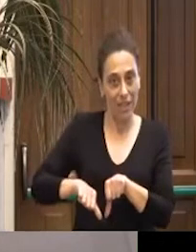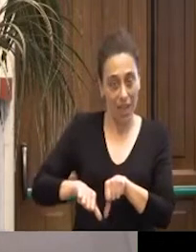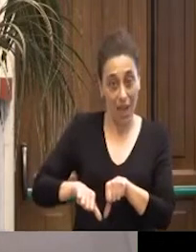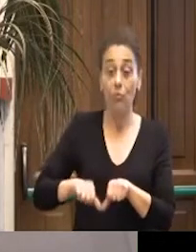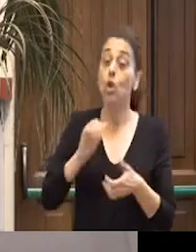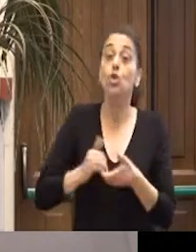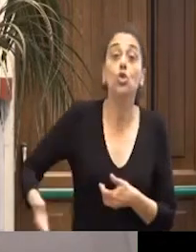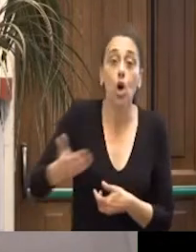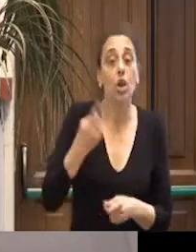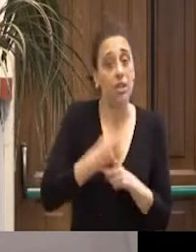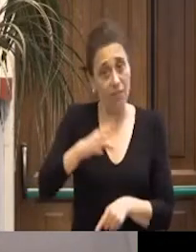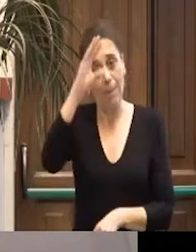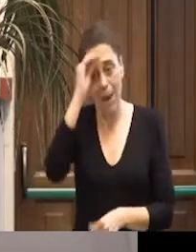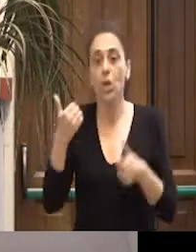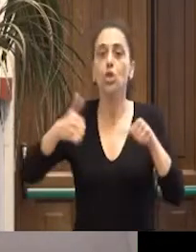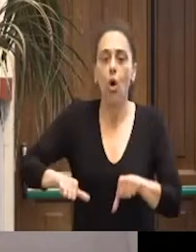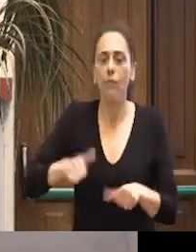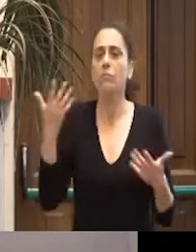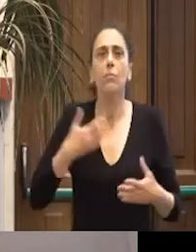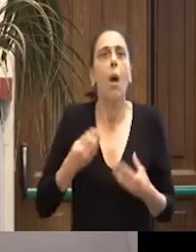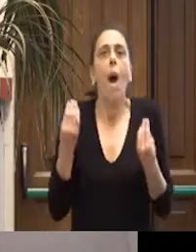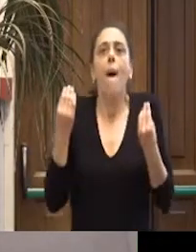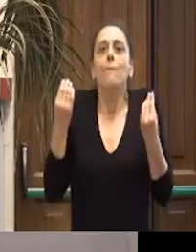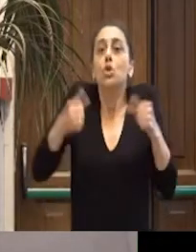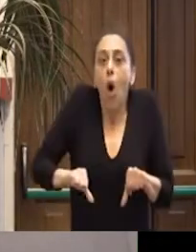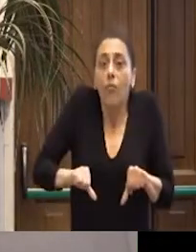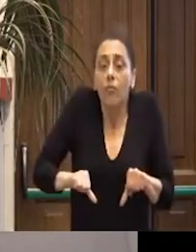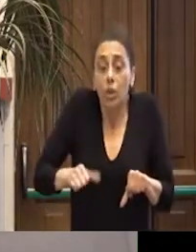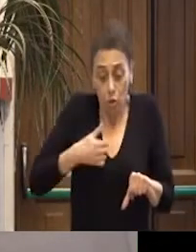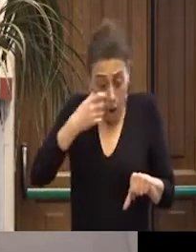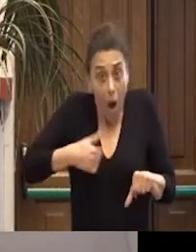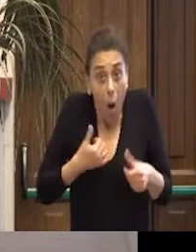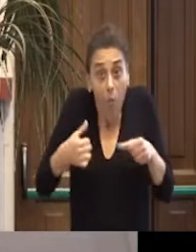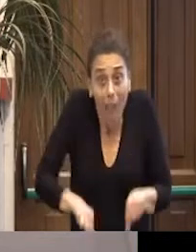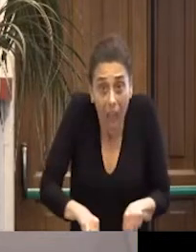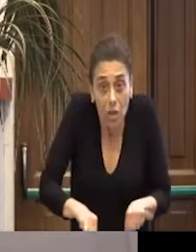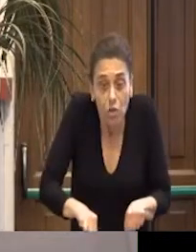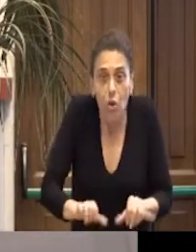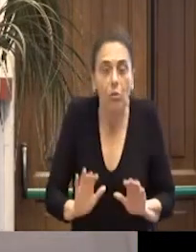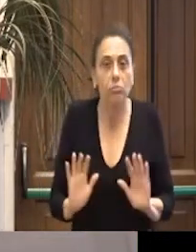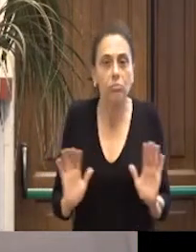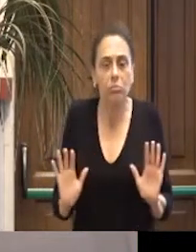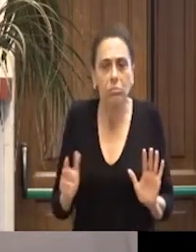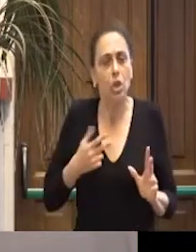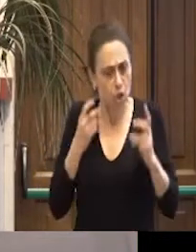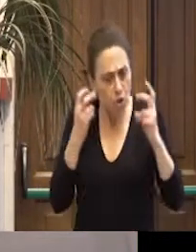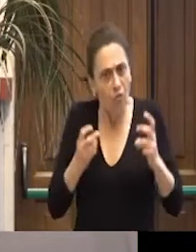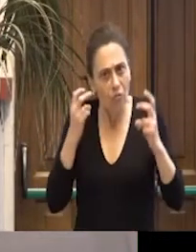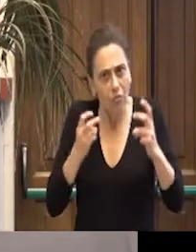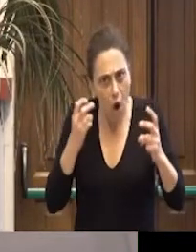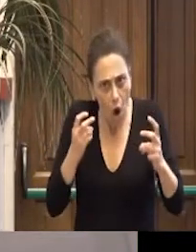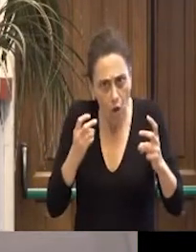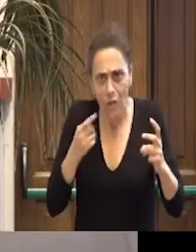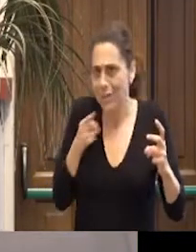sconfitta. Quando si perde la persona che ha perso ha fatto gli stessi sforzi e la stessa